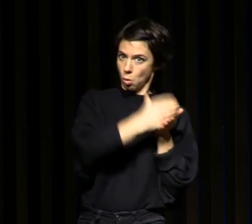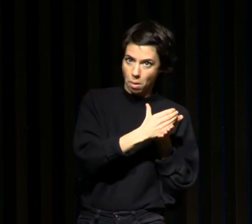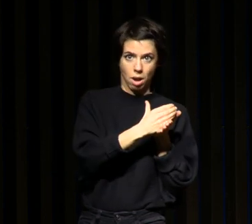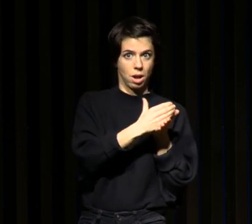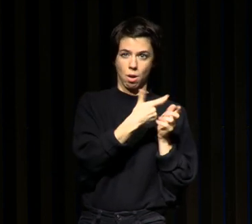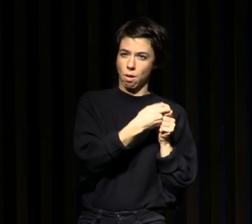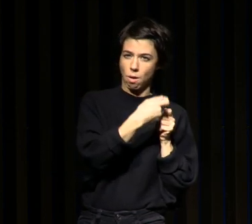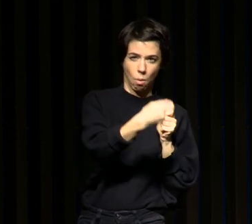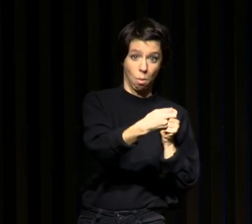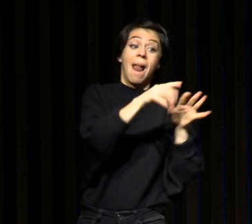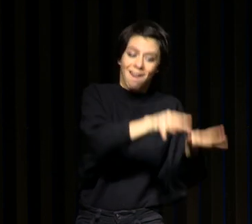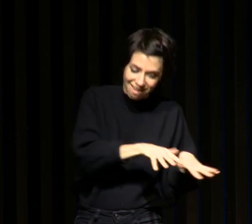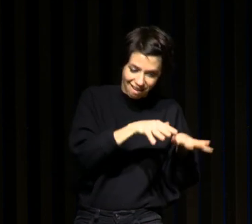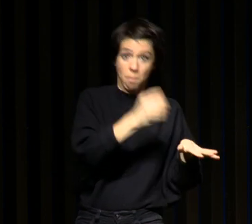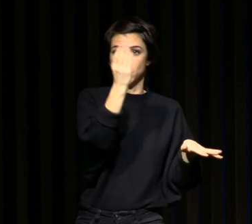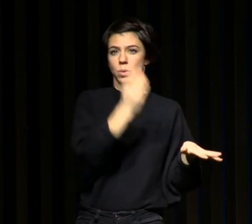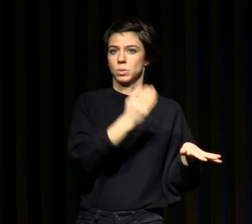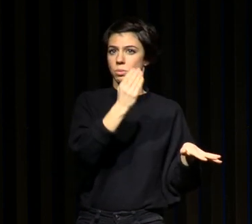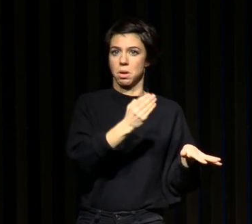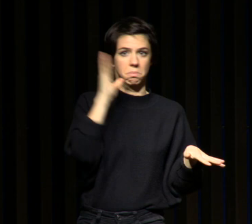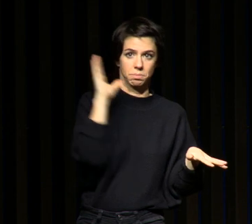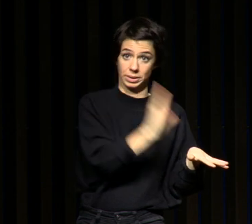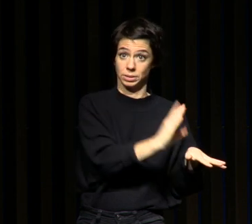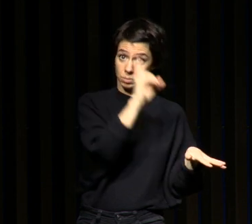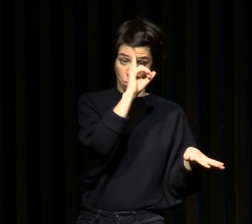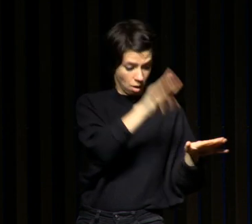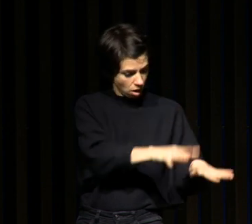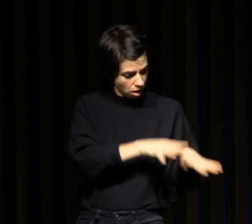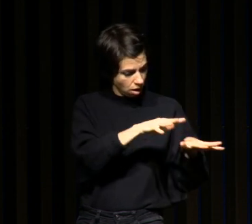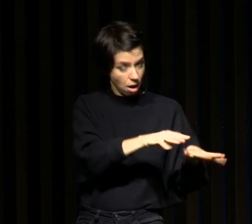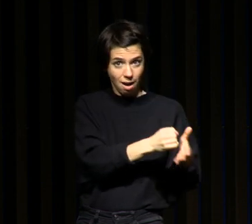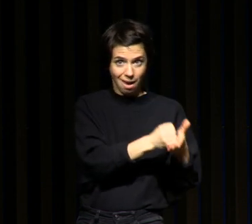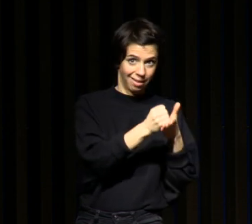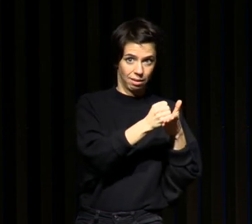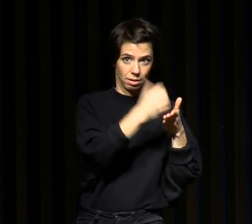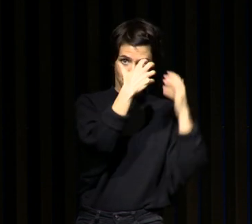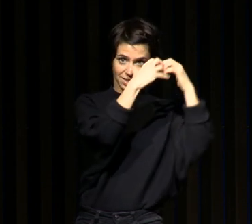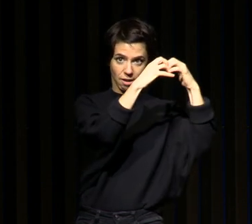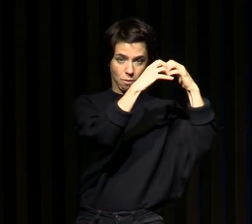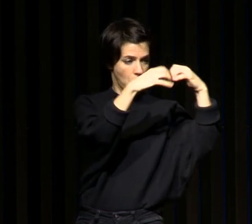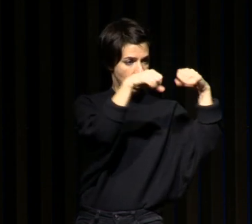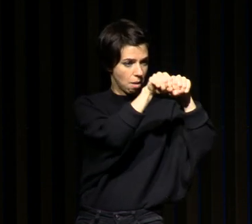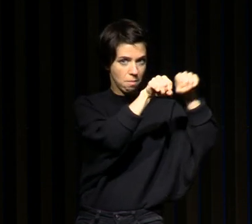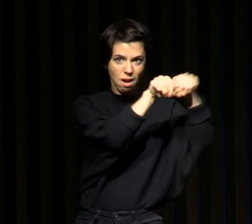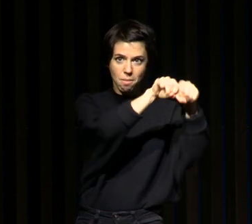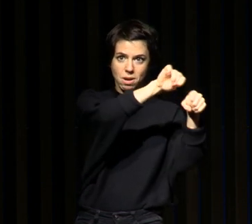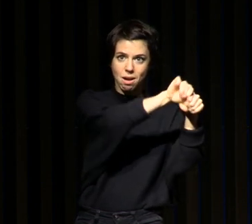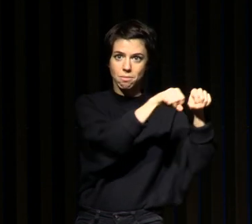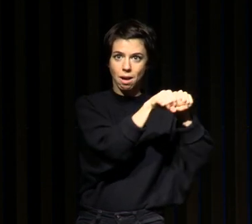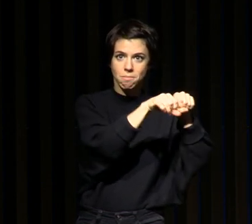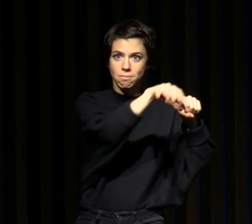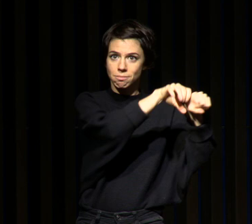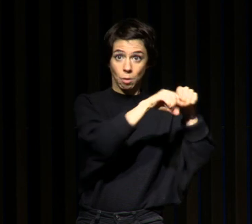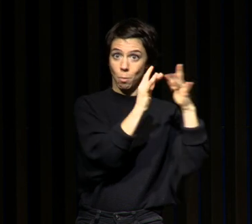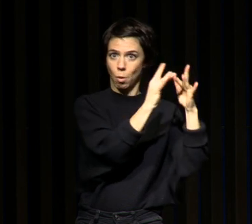sommeil lent, qui est un sommeil de synchronisation qui va permettre de câbler des territoires entiers de populations